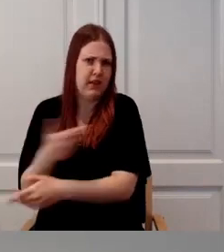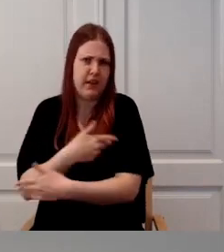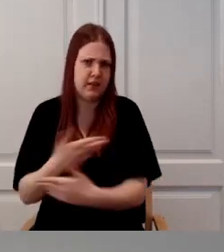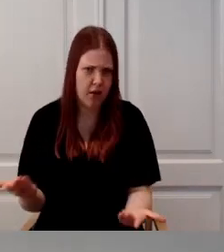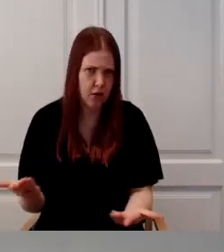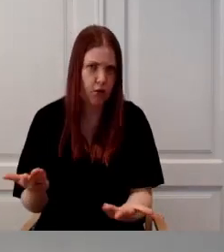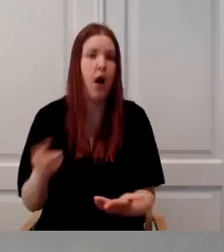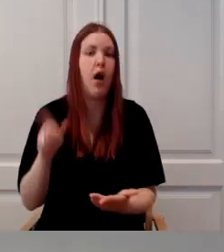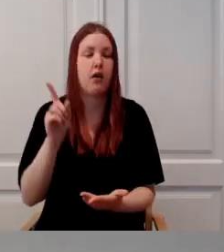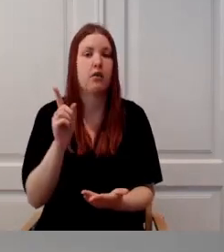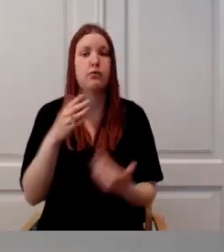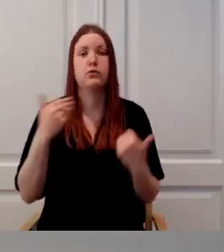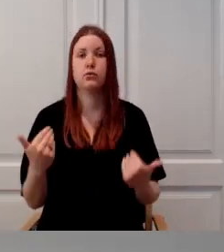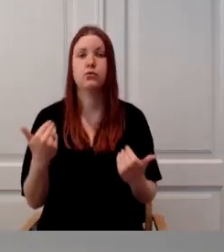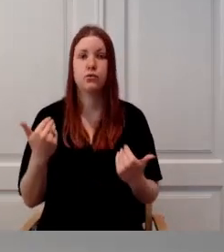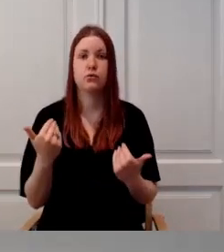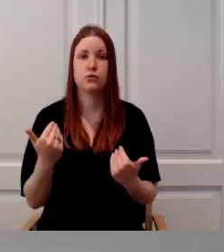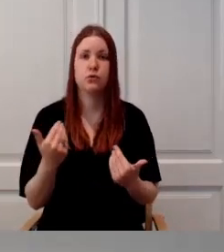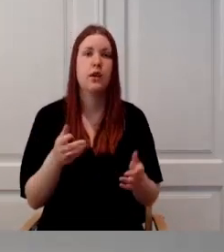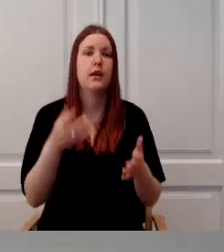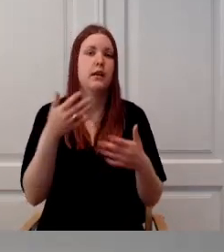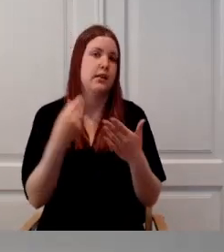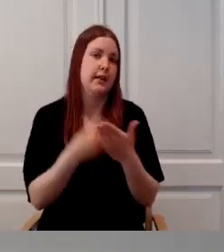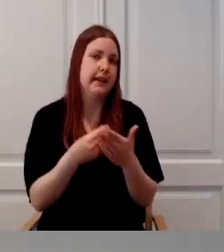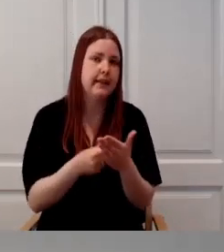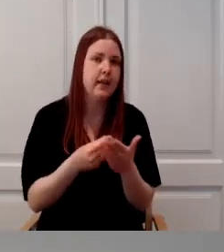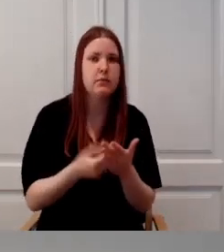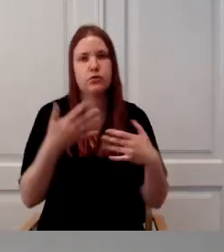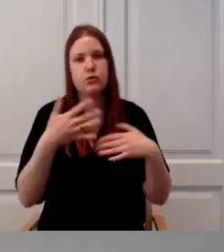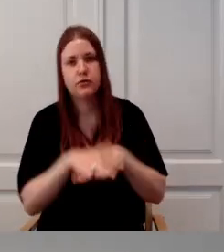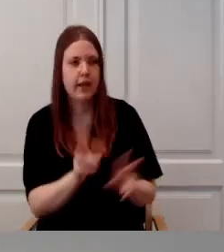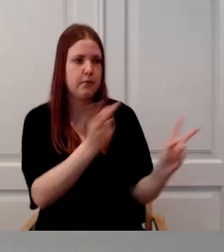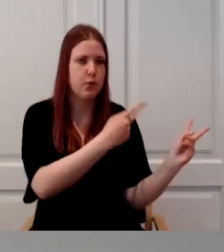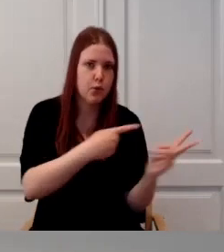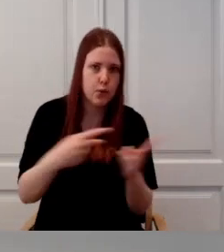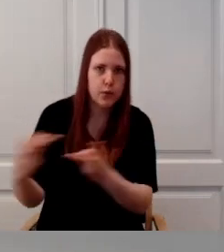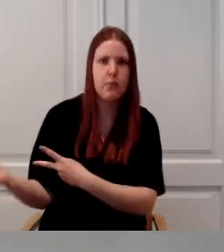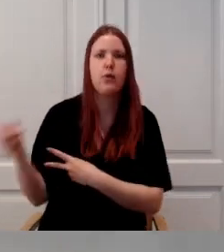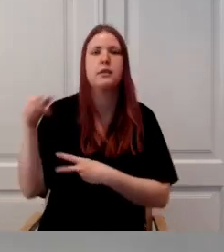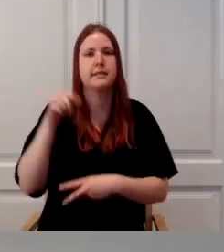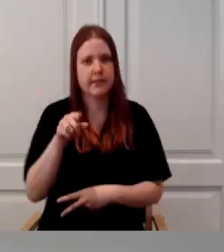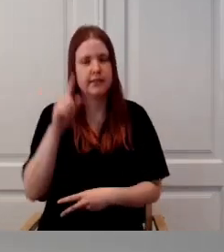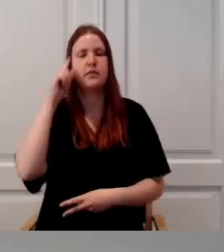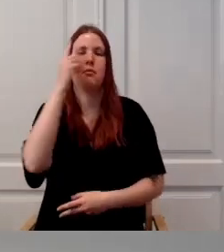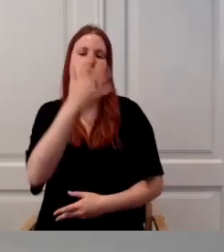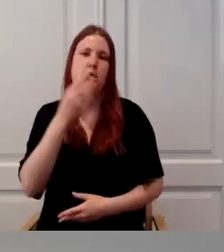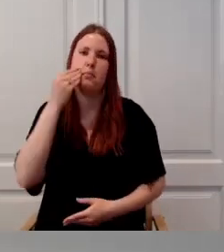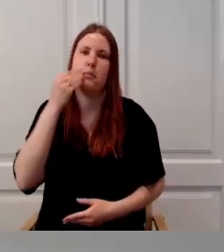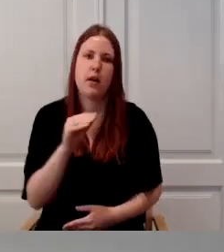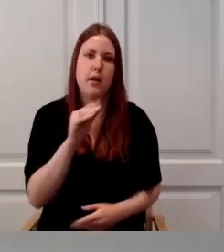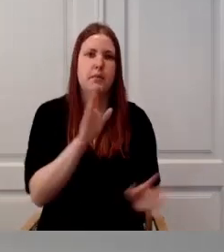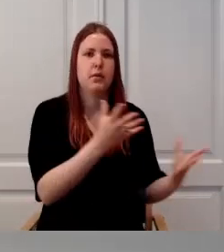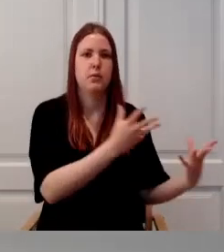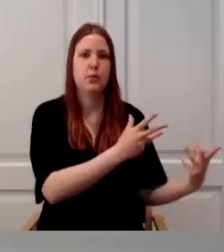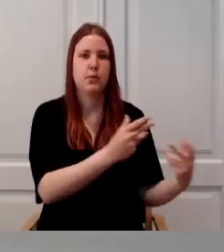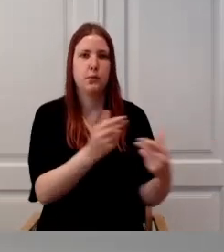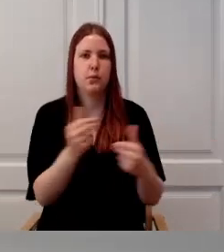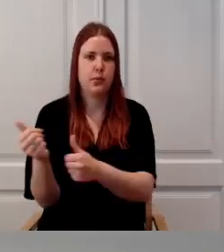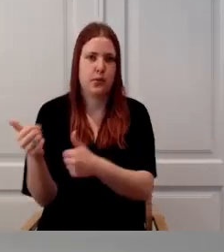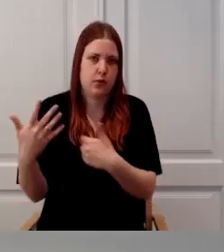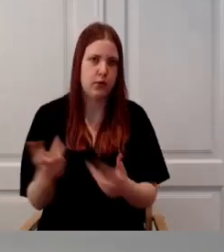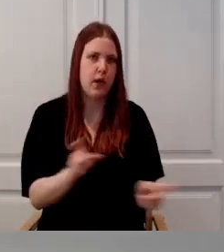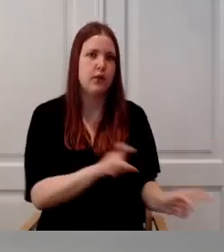võibolla need üleminekud natuke kergemini arusaadat, paremini hinnatavad ja võibolla ka selle võrra inimeste